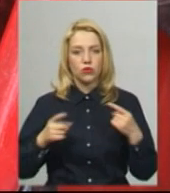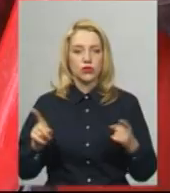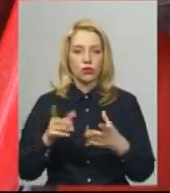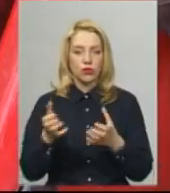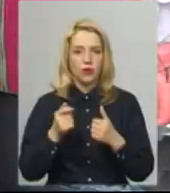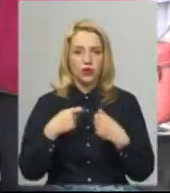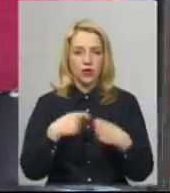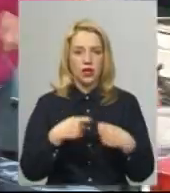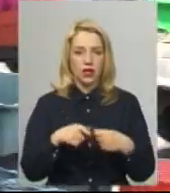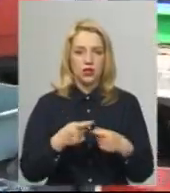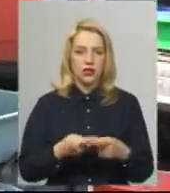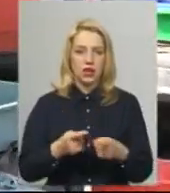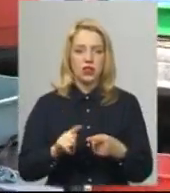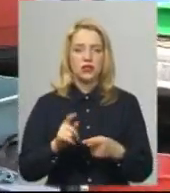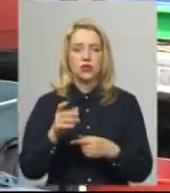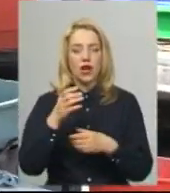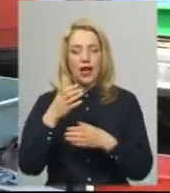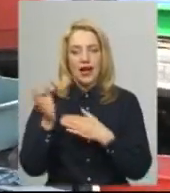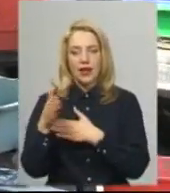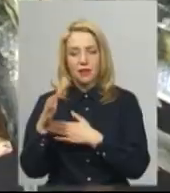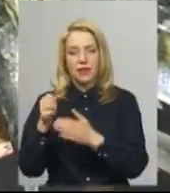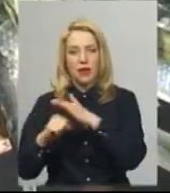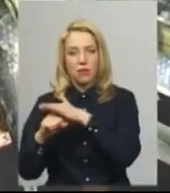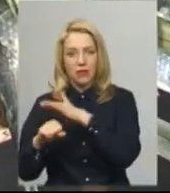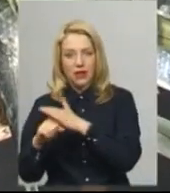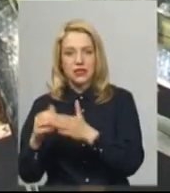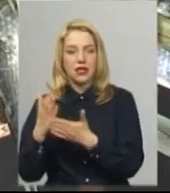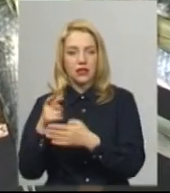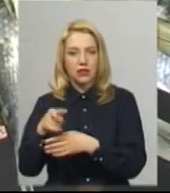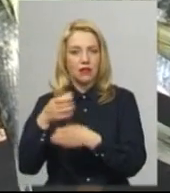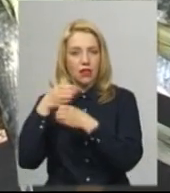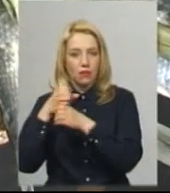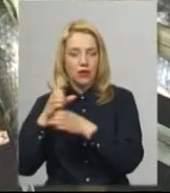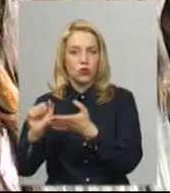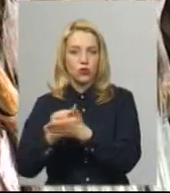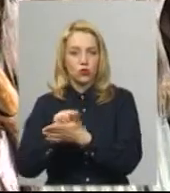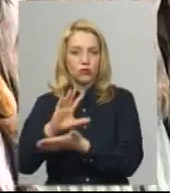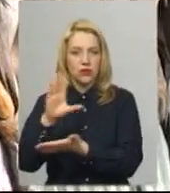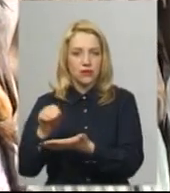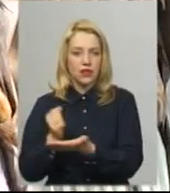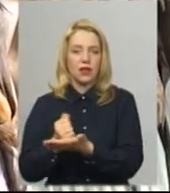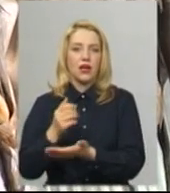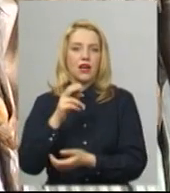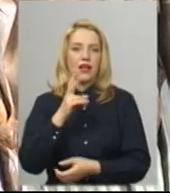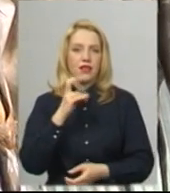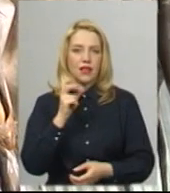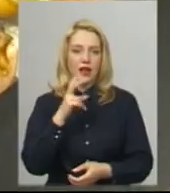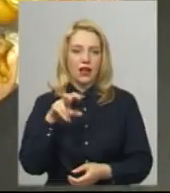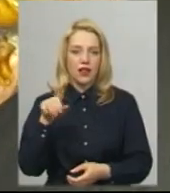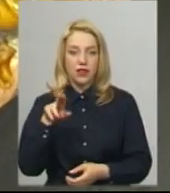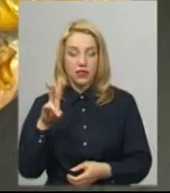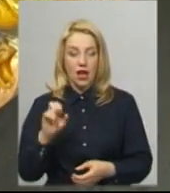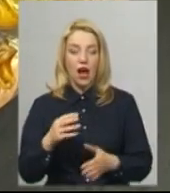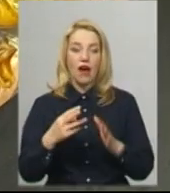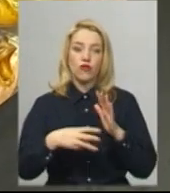павільйоні з рибної бази, проходить лабораторний контроль і має необхідні документи. На неї видають накладні. Копчина ж в домашніх умовах